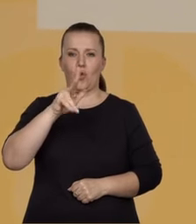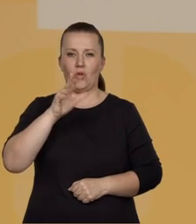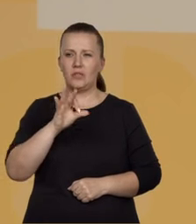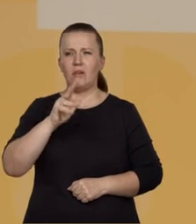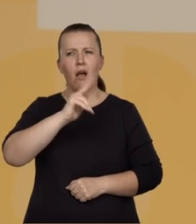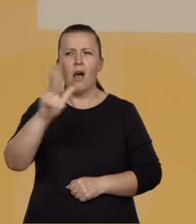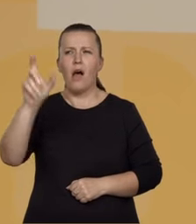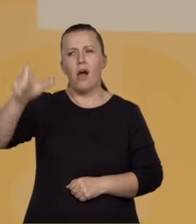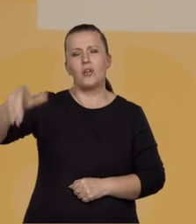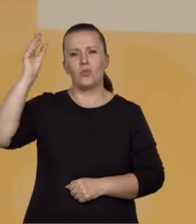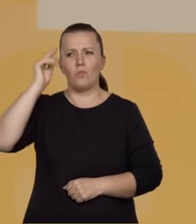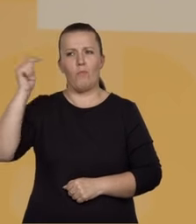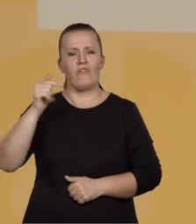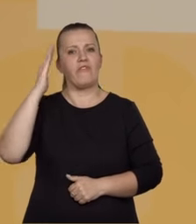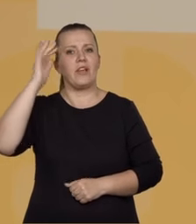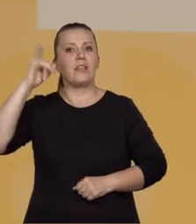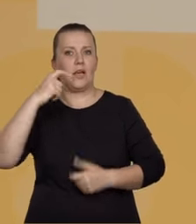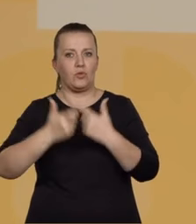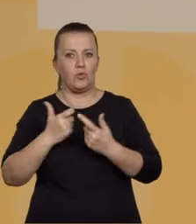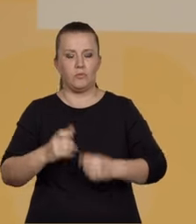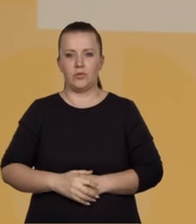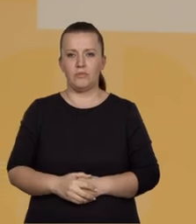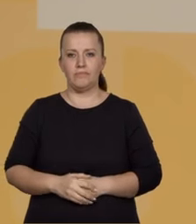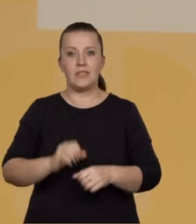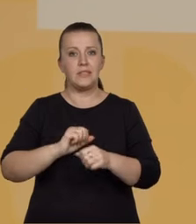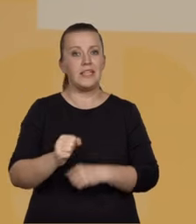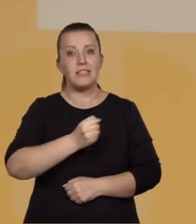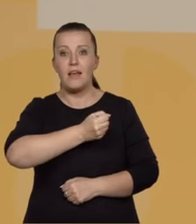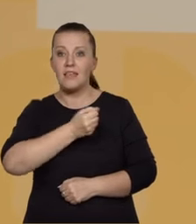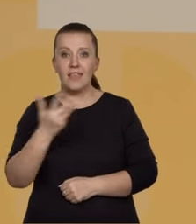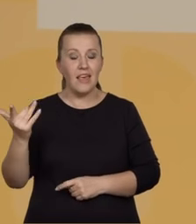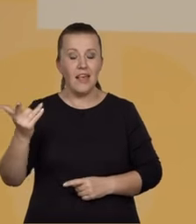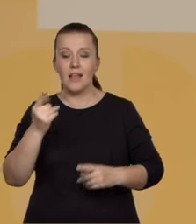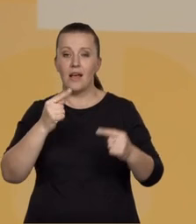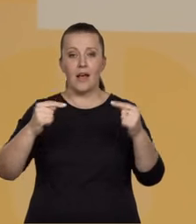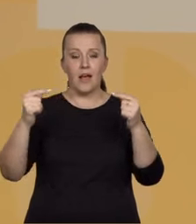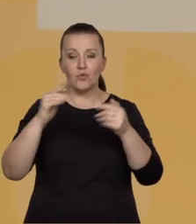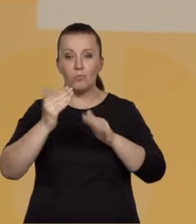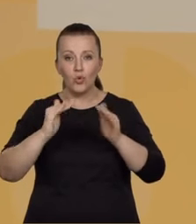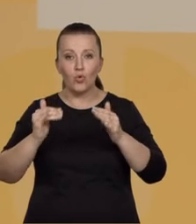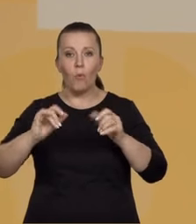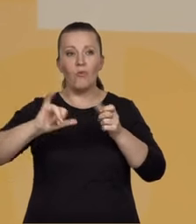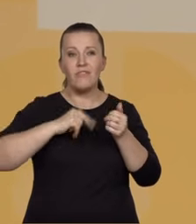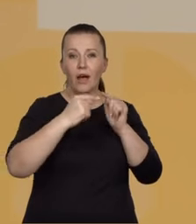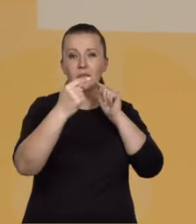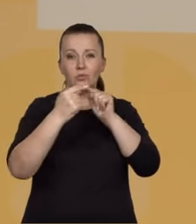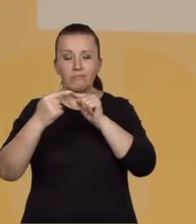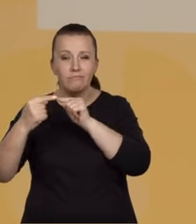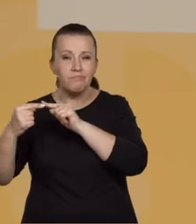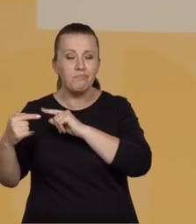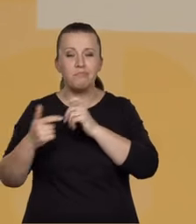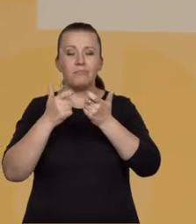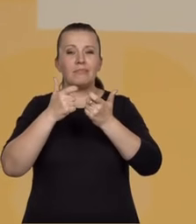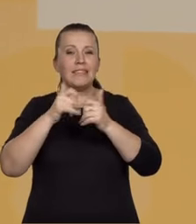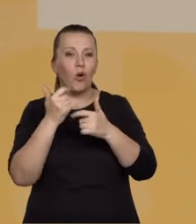każdy maturzysta. Istnieje kilka sposobów dobierania współczynników stechiometrycznych w reakcjach tego typu. My